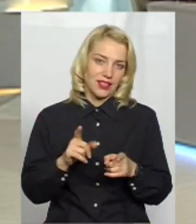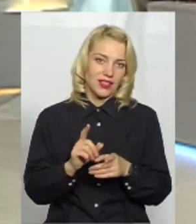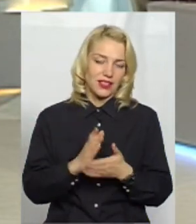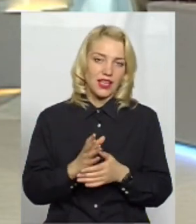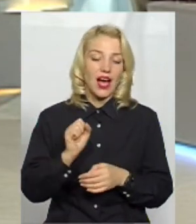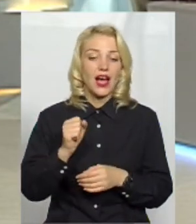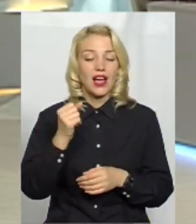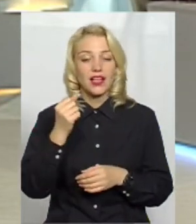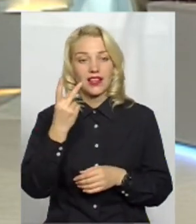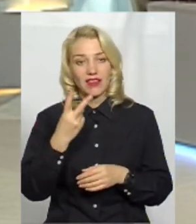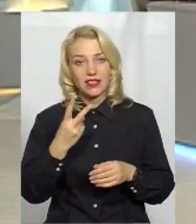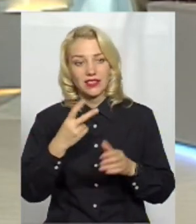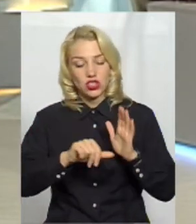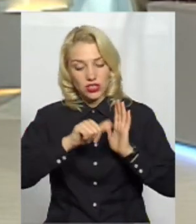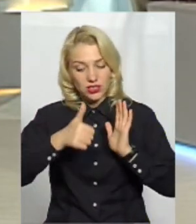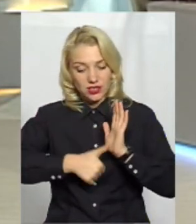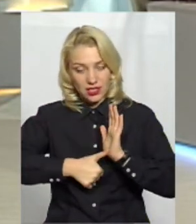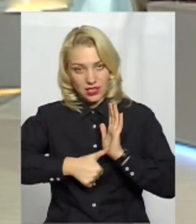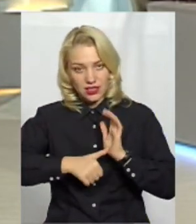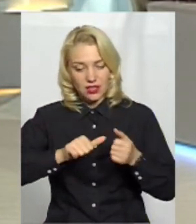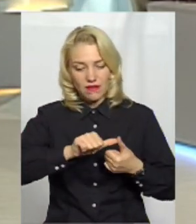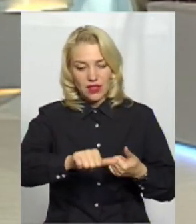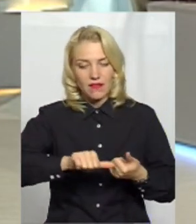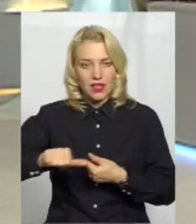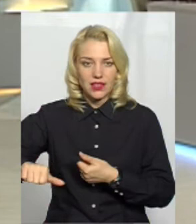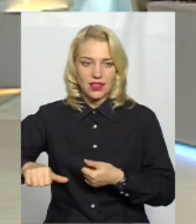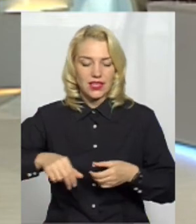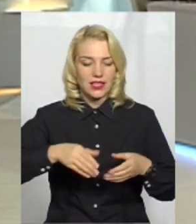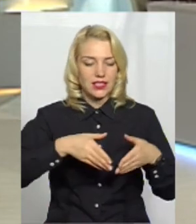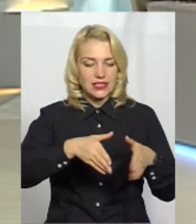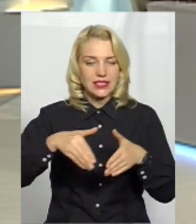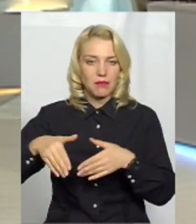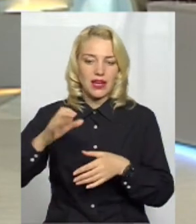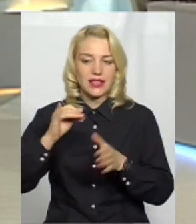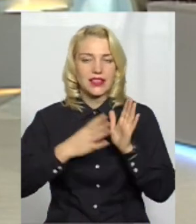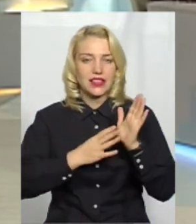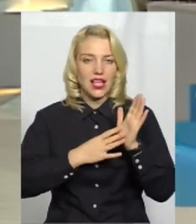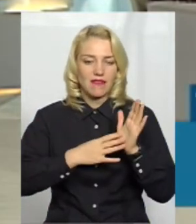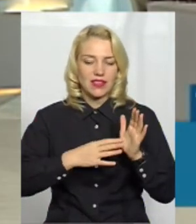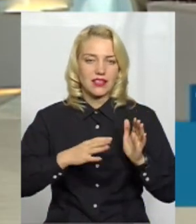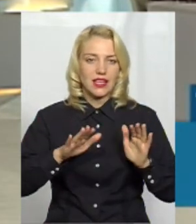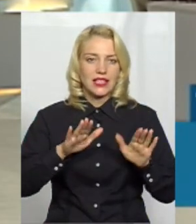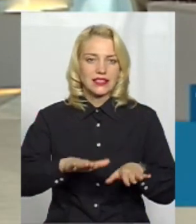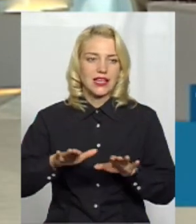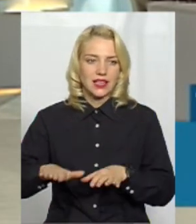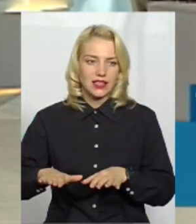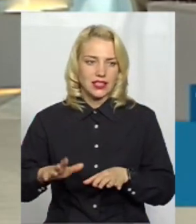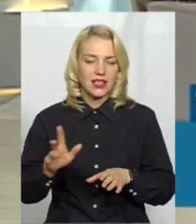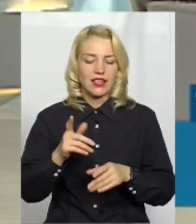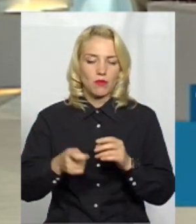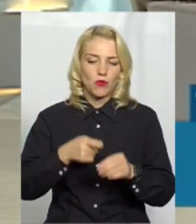І 2016 відвели постійне користування, і ще 9 ділянок, які на сесію подані.